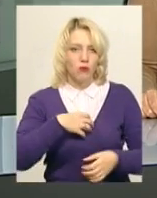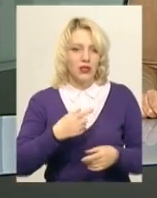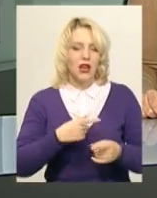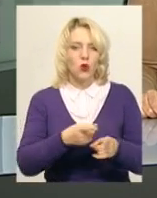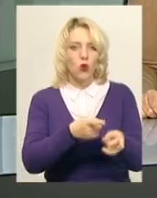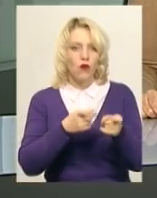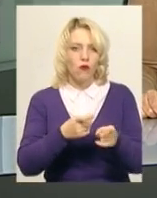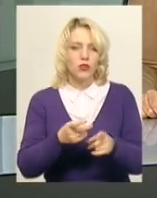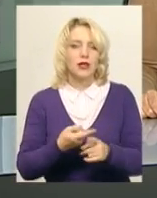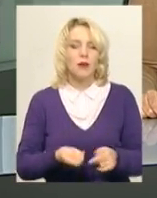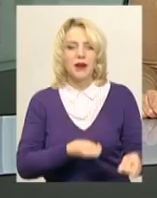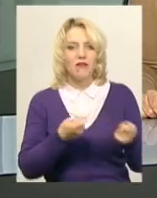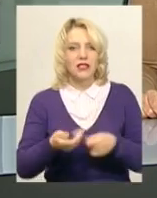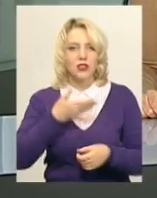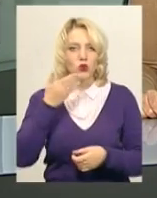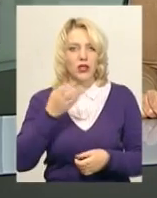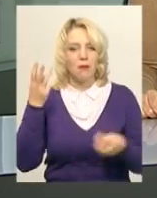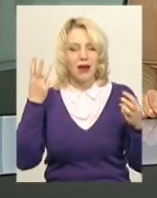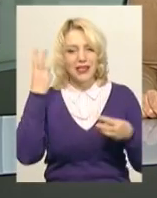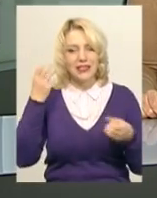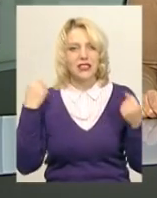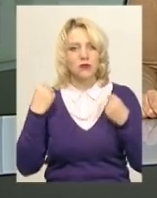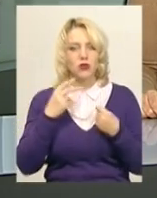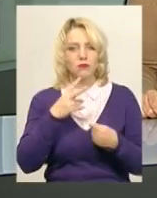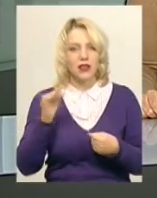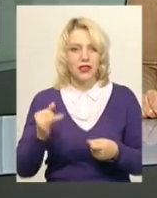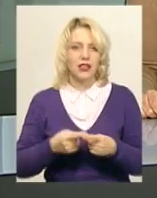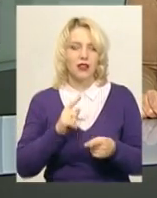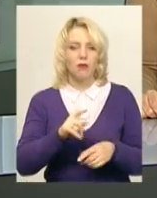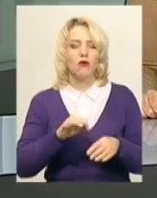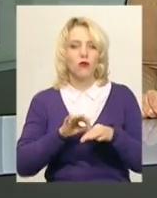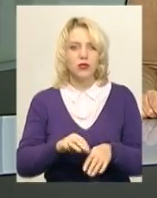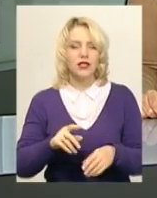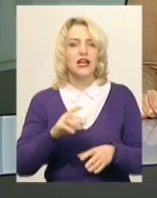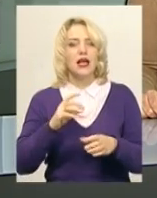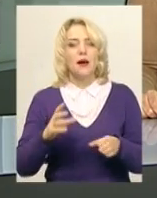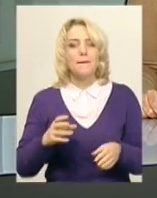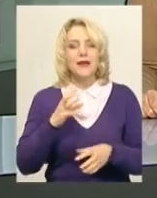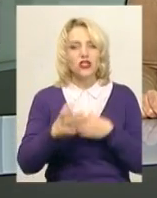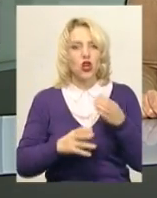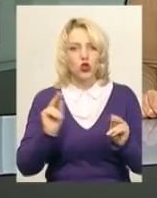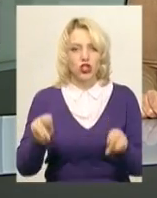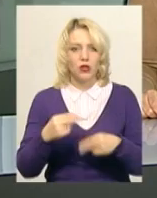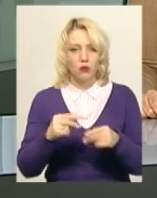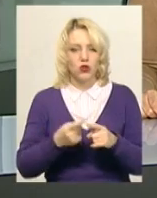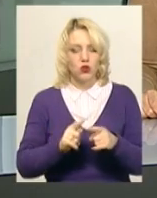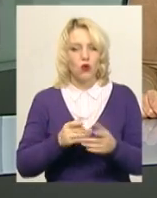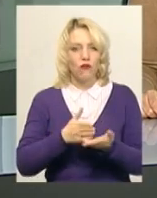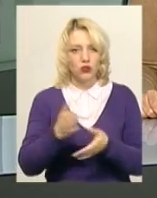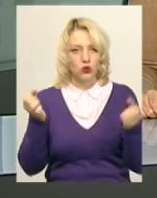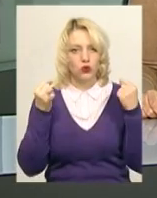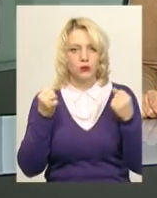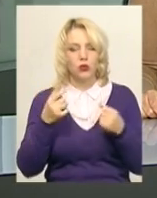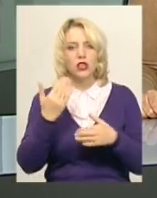стрільби привезли з Угорщини хмельницькі спортсменки. Там проходив відкритий міжнародний чемпіонат з цього виду спорту. За словами їхнього